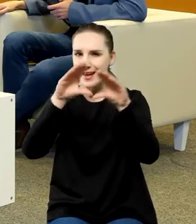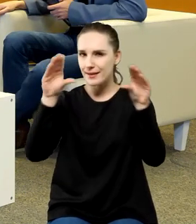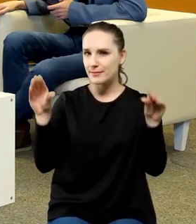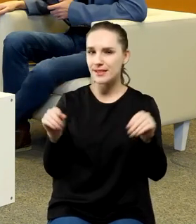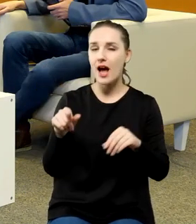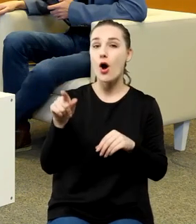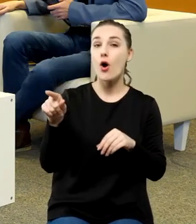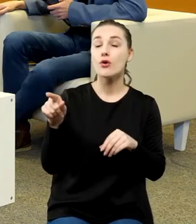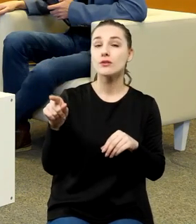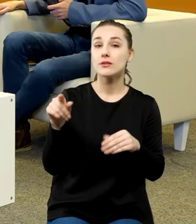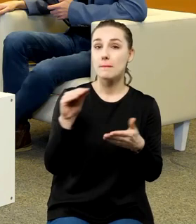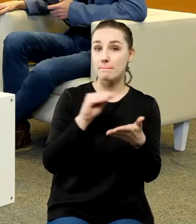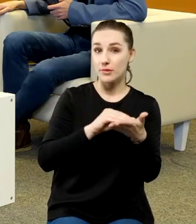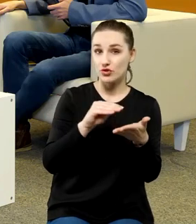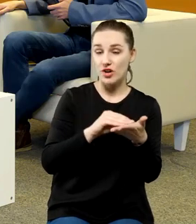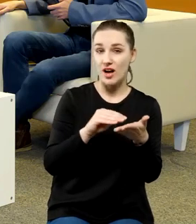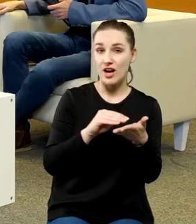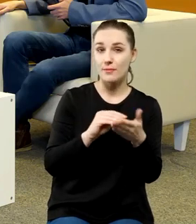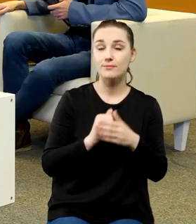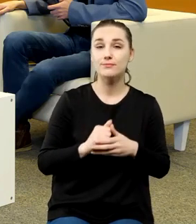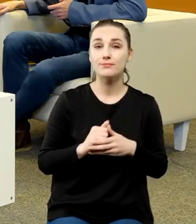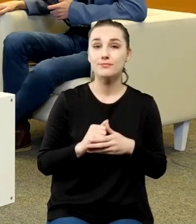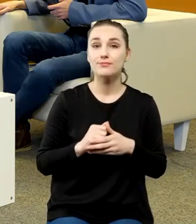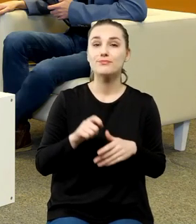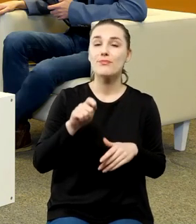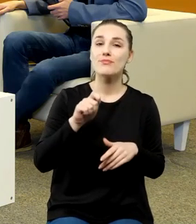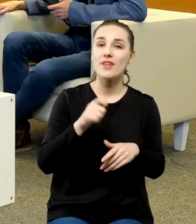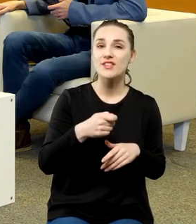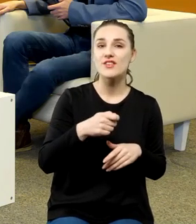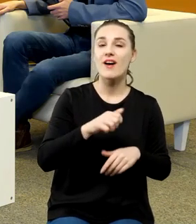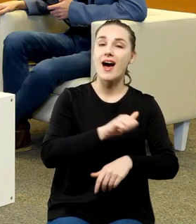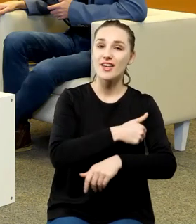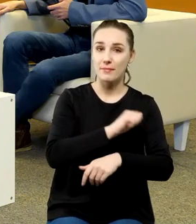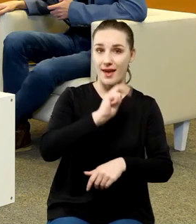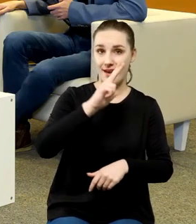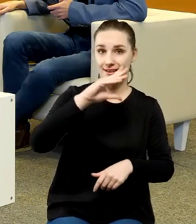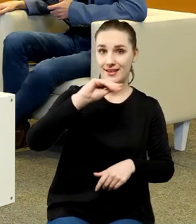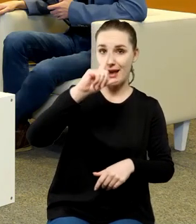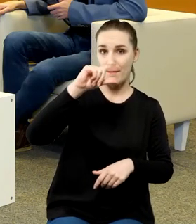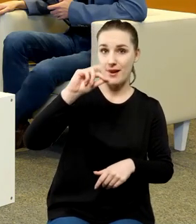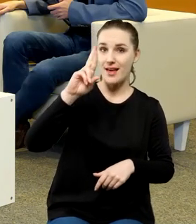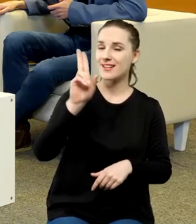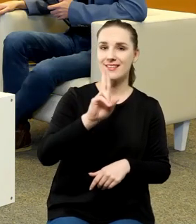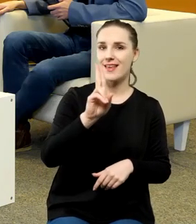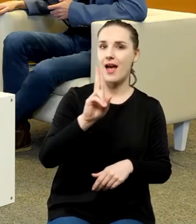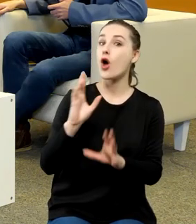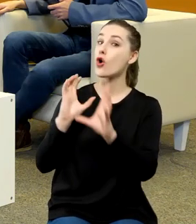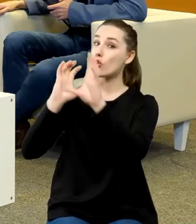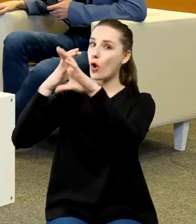używa słowa, nie nazywa po imieniu Keplera, tylko przywołuje Kopernika.